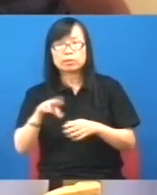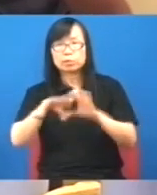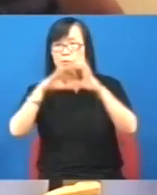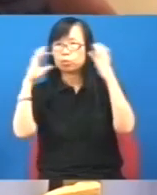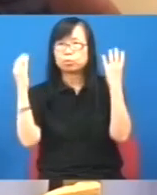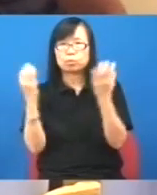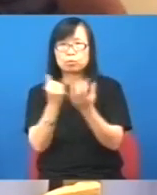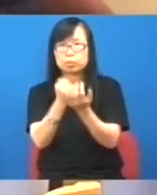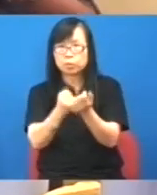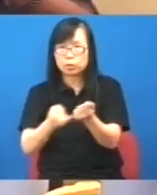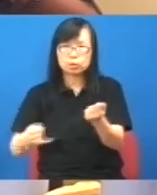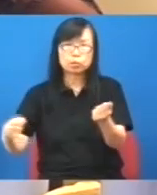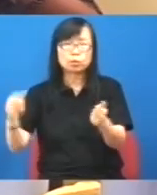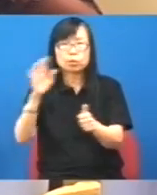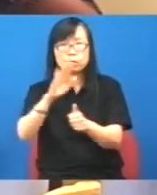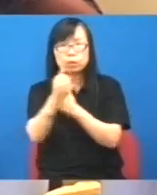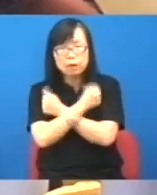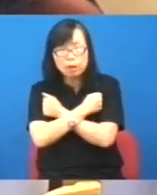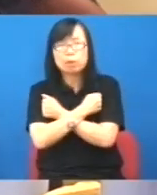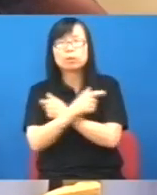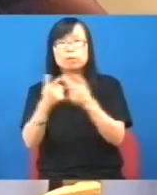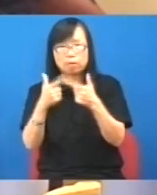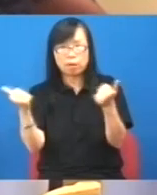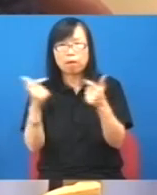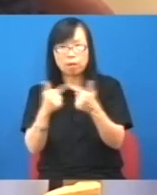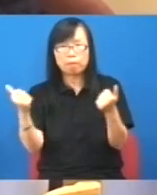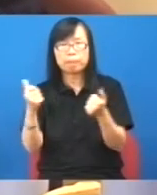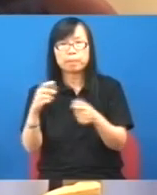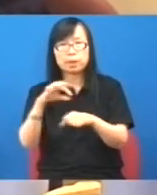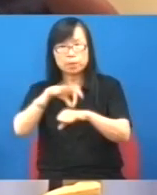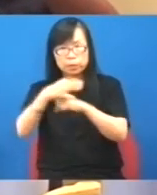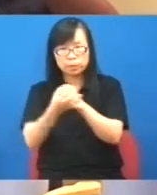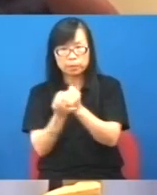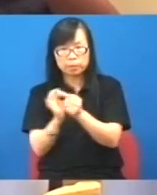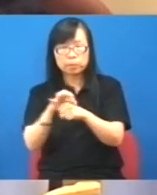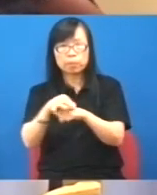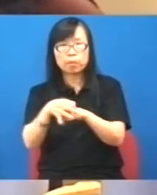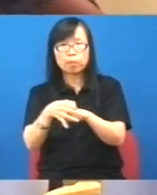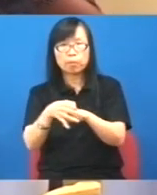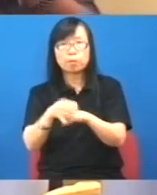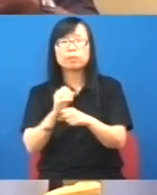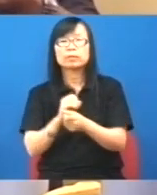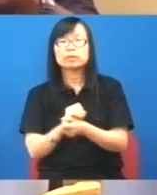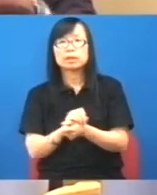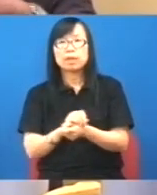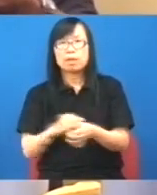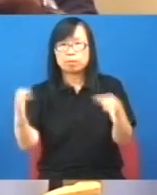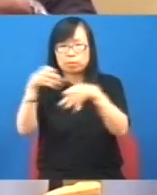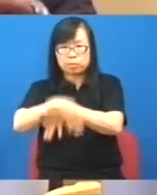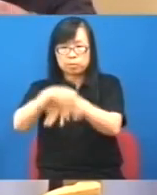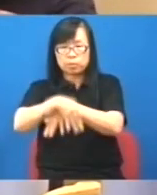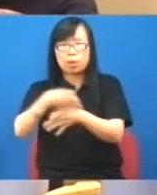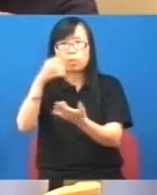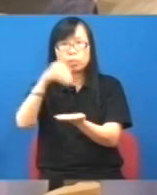的退休的人符合這個聯合國經社民公約裏面的